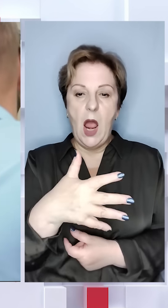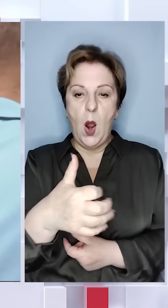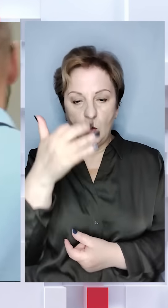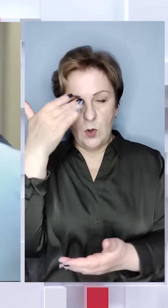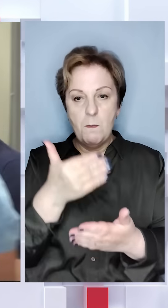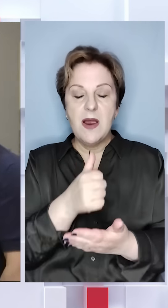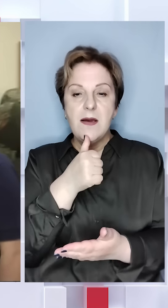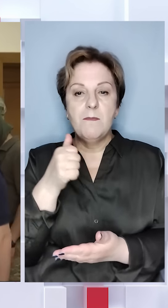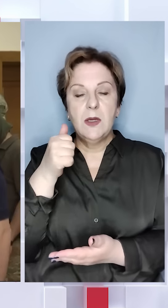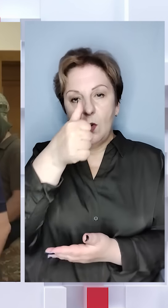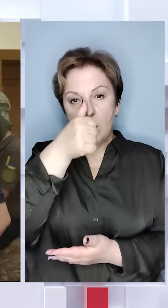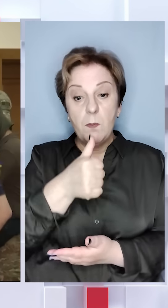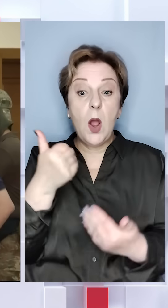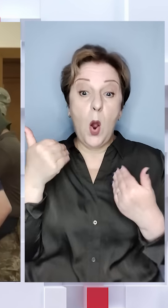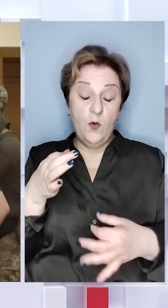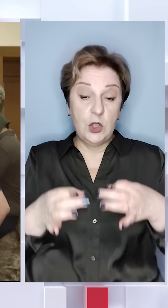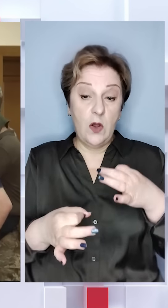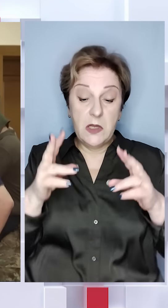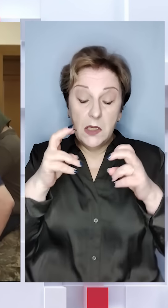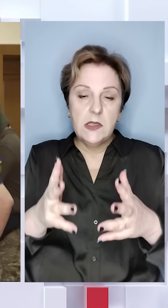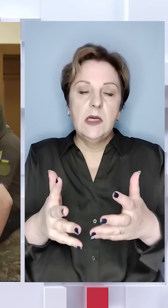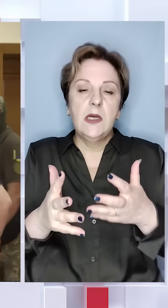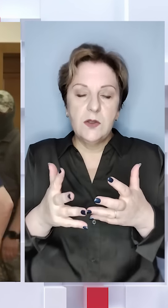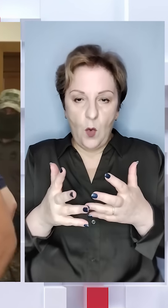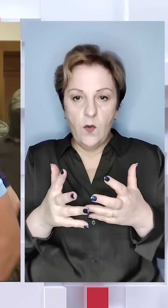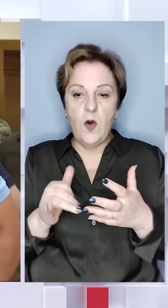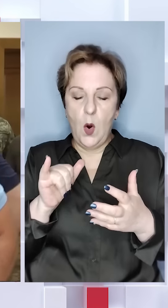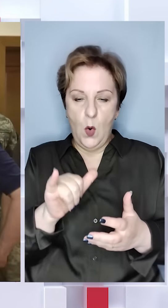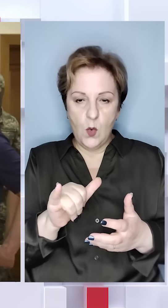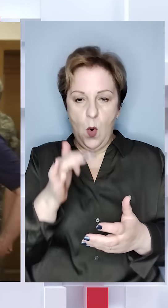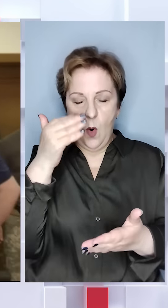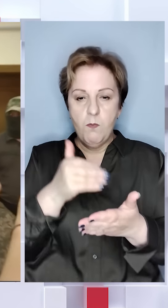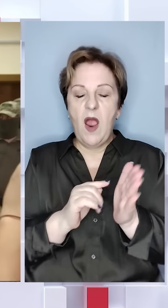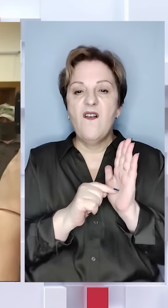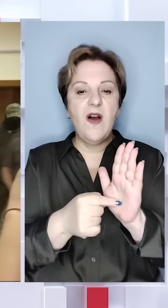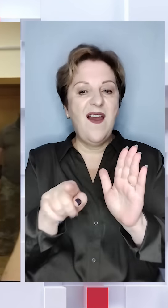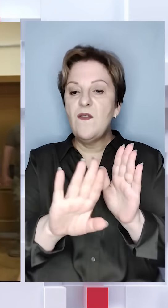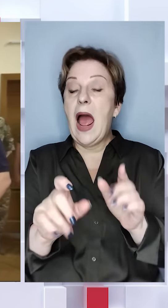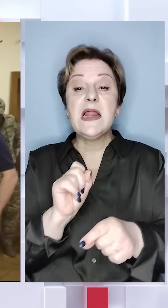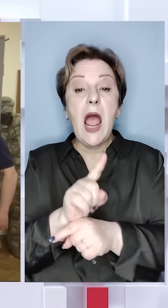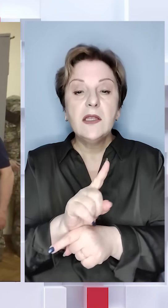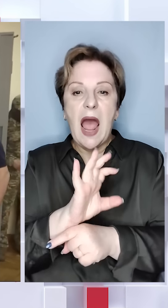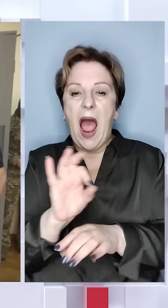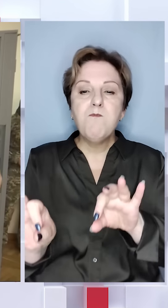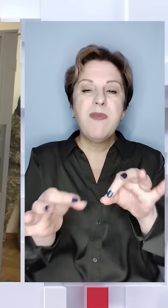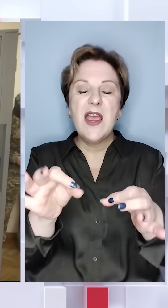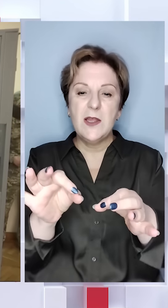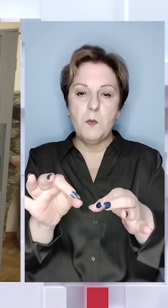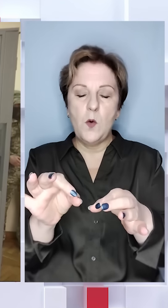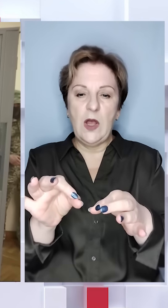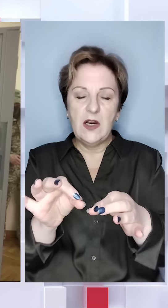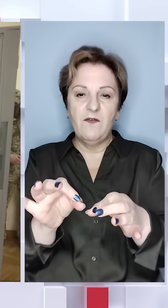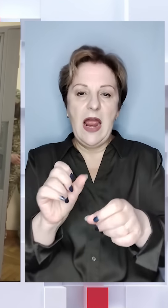підозру минулого місяця. Вже в суді з'ясувалося, у підозрів казано, що Коломойський не замовляв, а підбурював